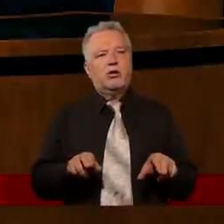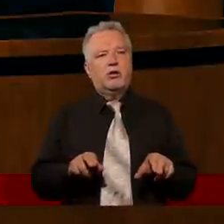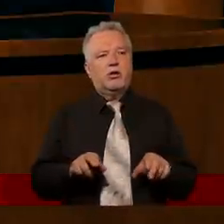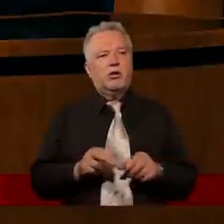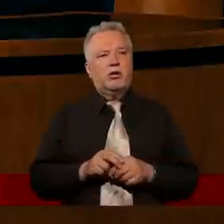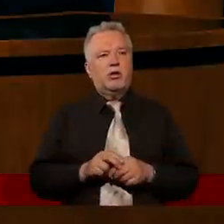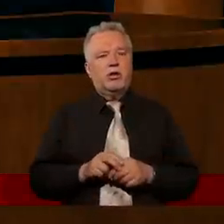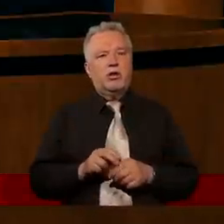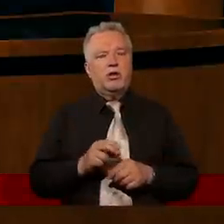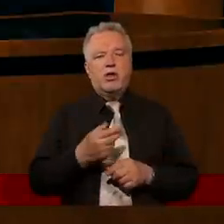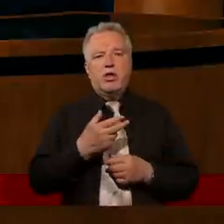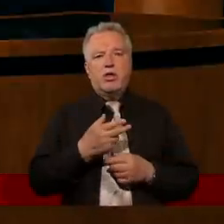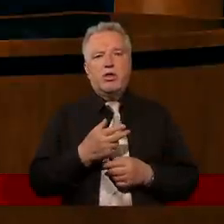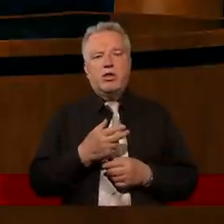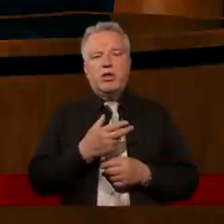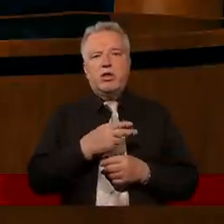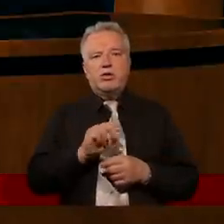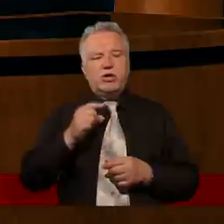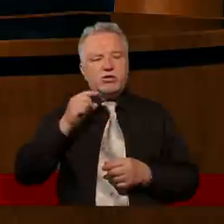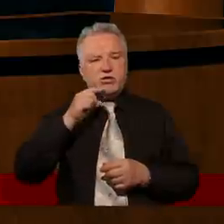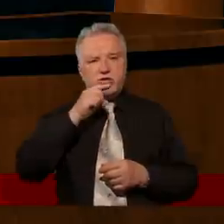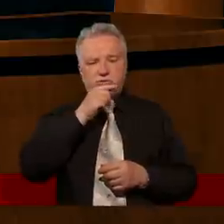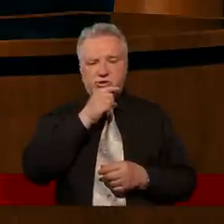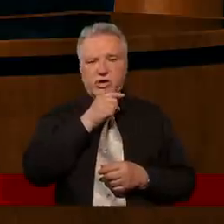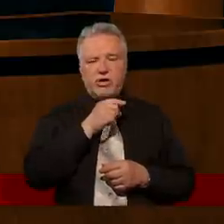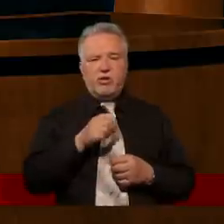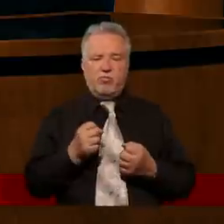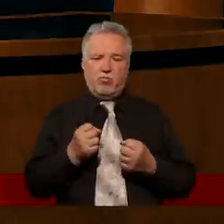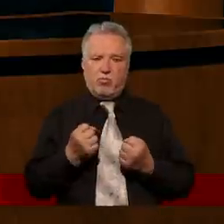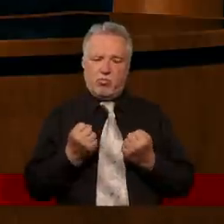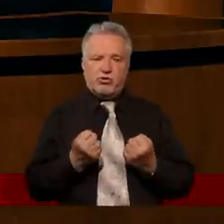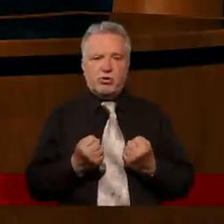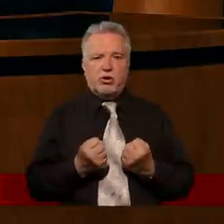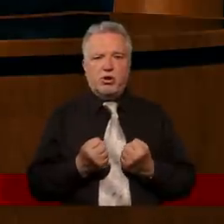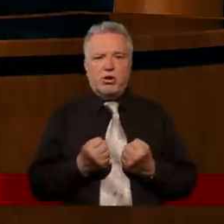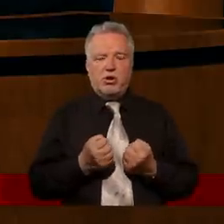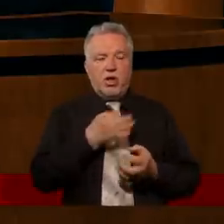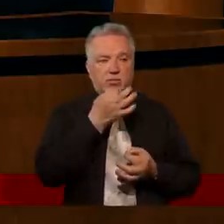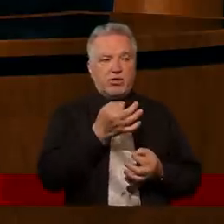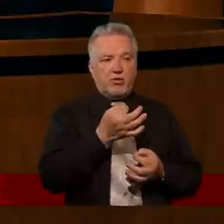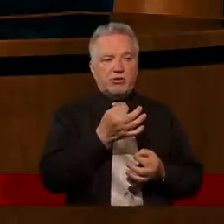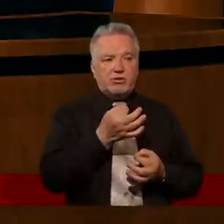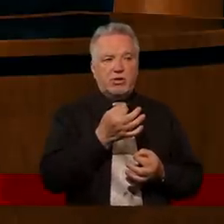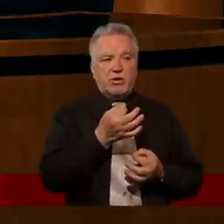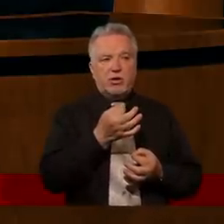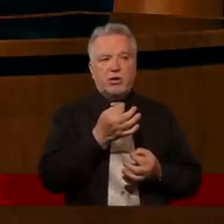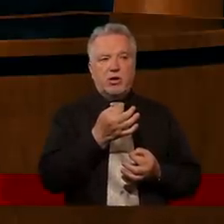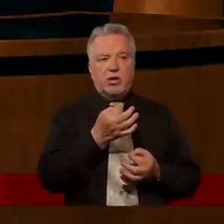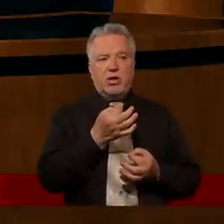skrzywdził nikogo z twoich znajomych. Powiedz mi inaczej. Dotyczyło to osób, które spytałaś nas,